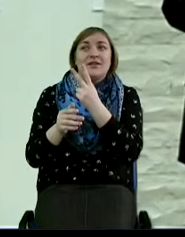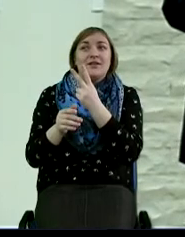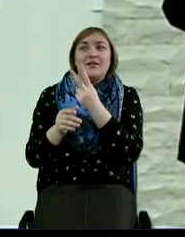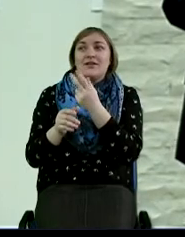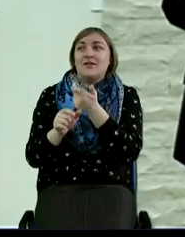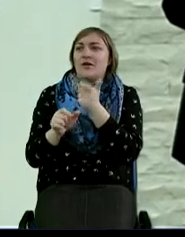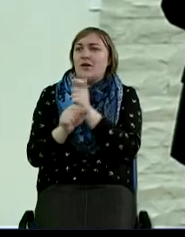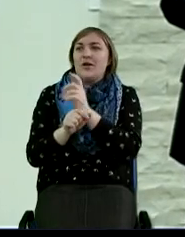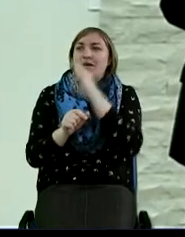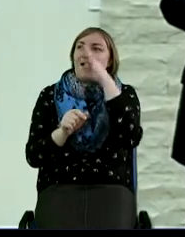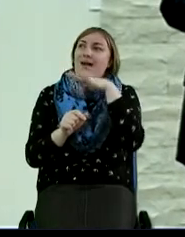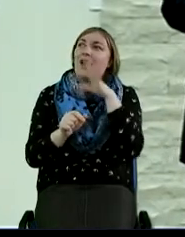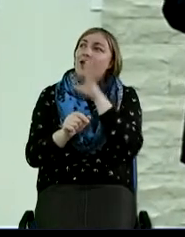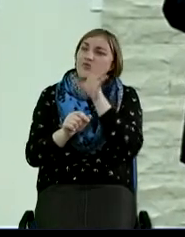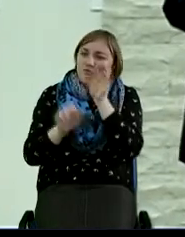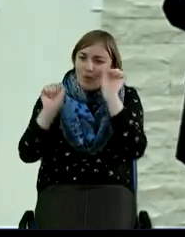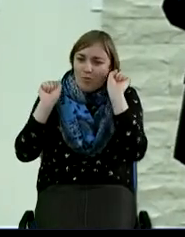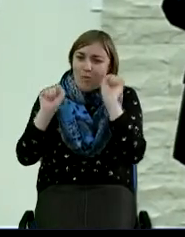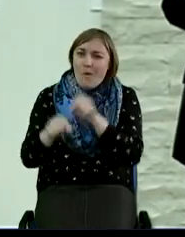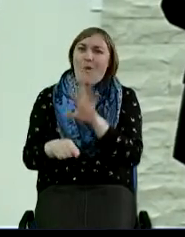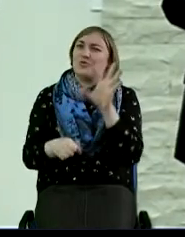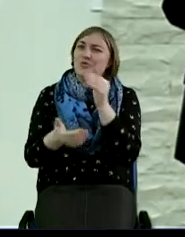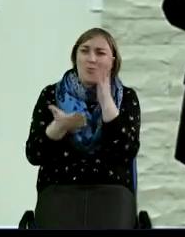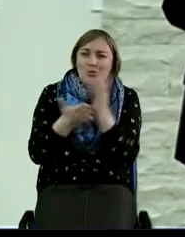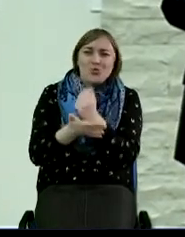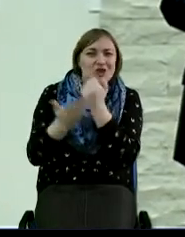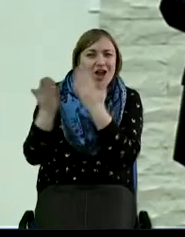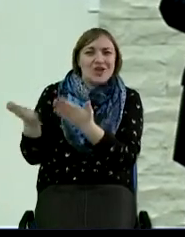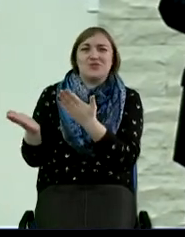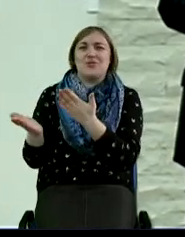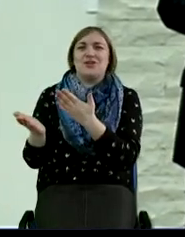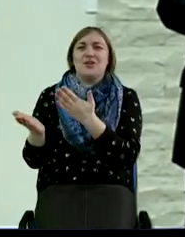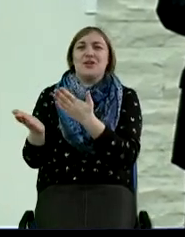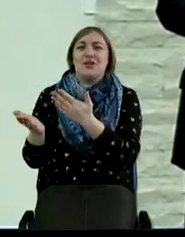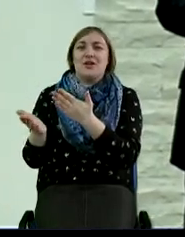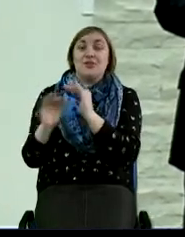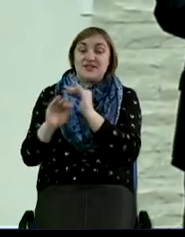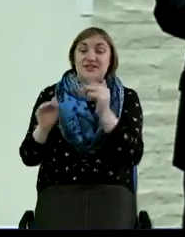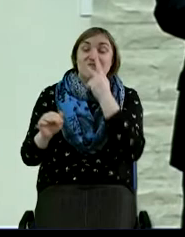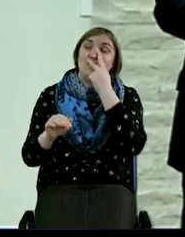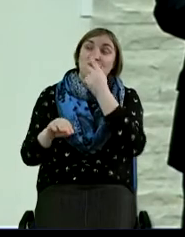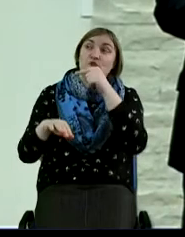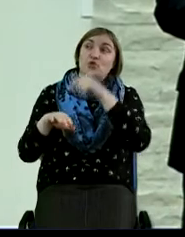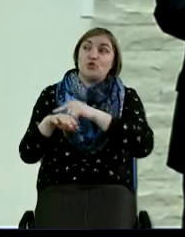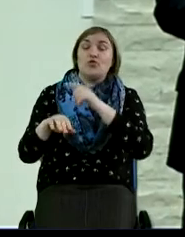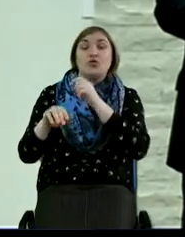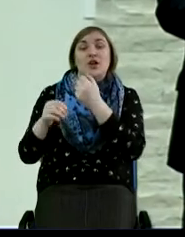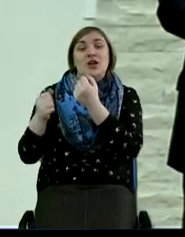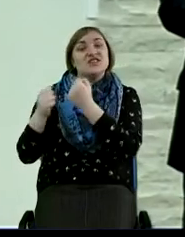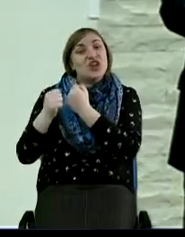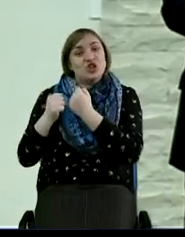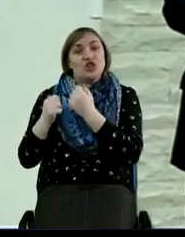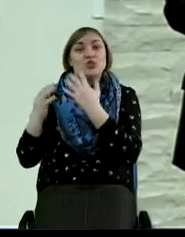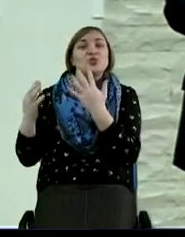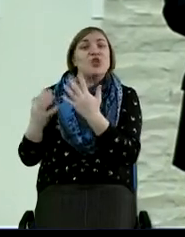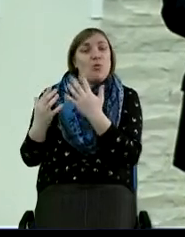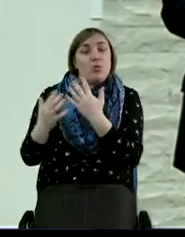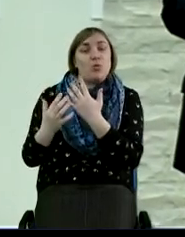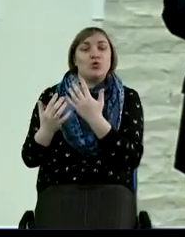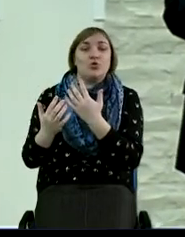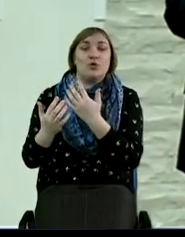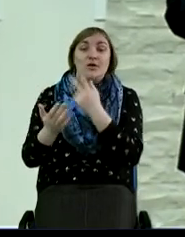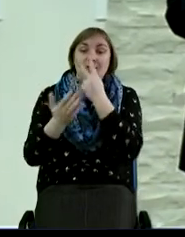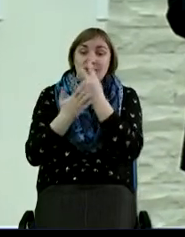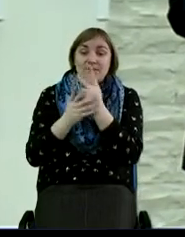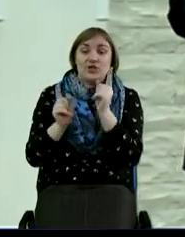насколько они все могут, насколько у них все получается, они видят и чувствуют в них защиту, заботу. Они видят,